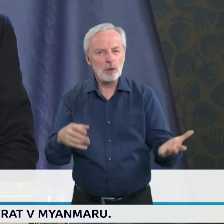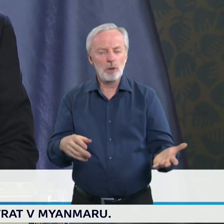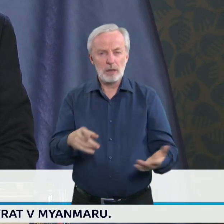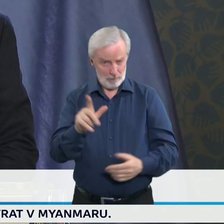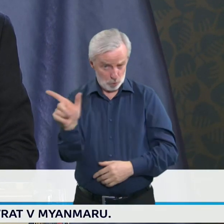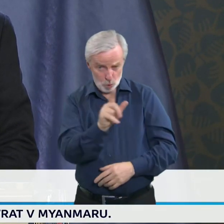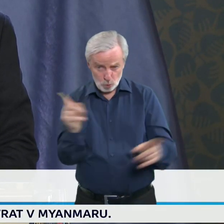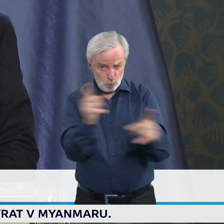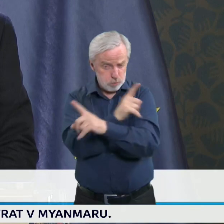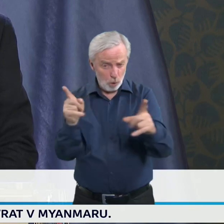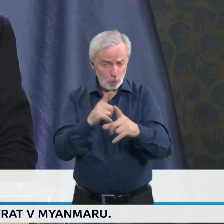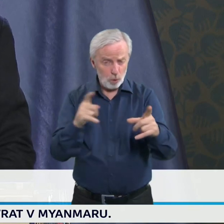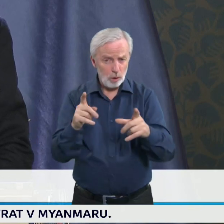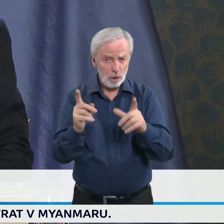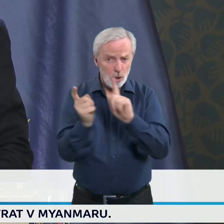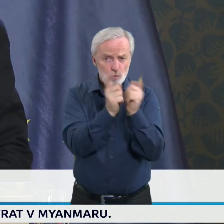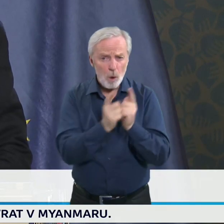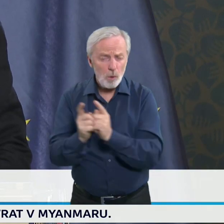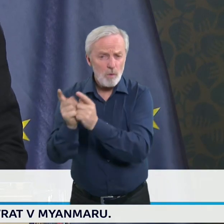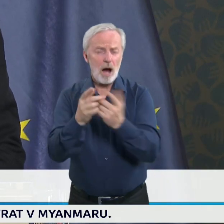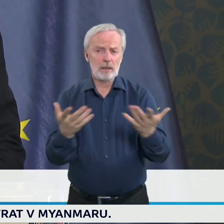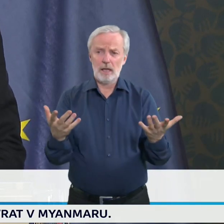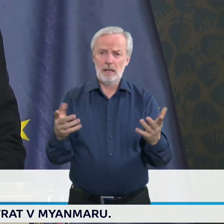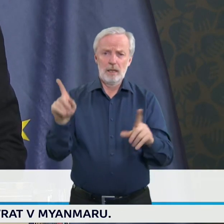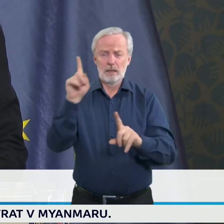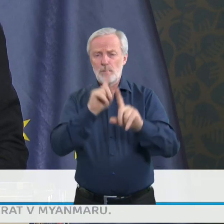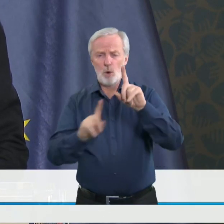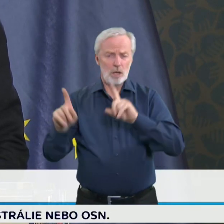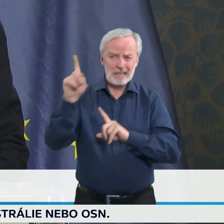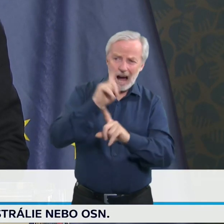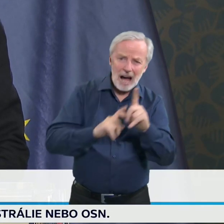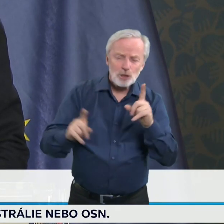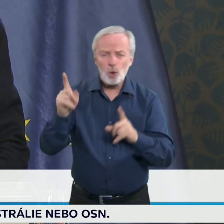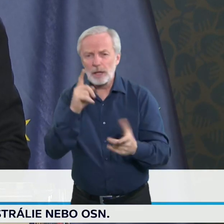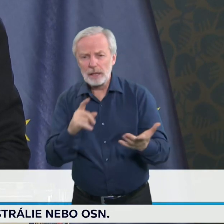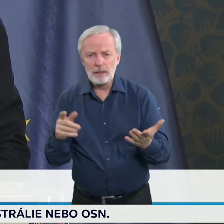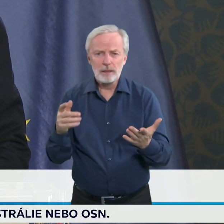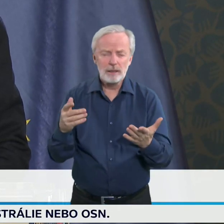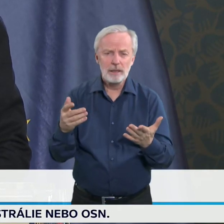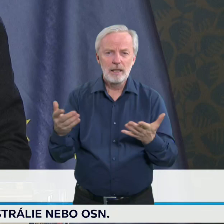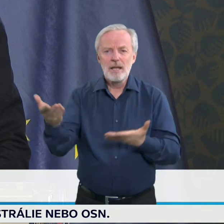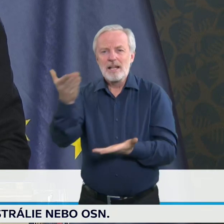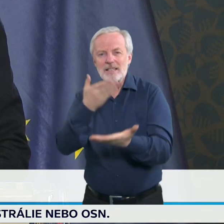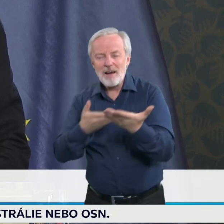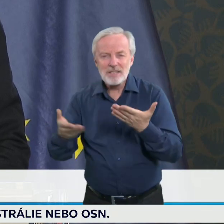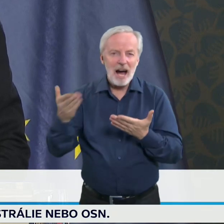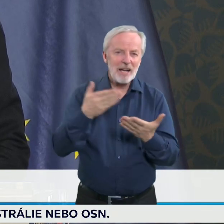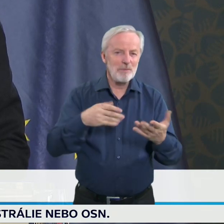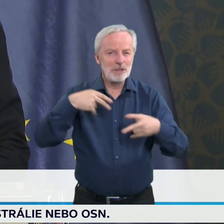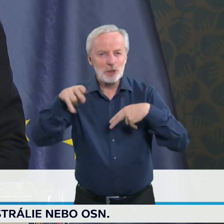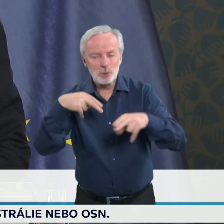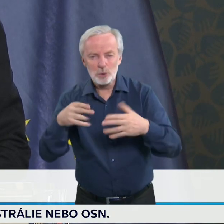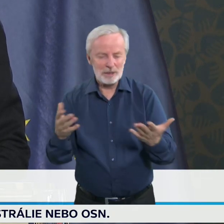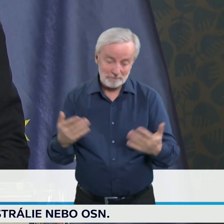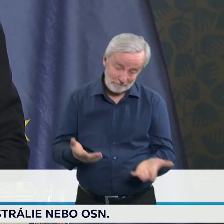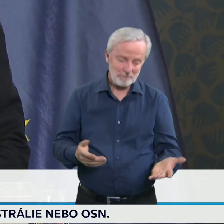ty názory, které budou vycházet s tým způsobem od odborníku, byly řečeno z jedněch úst. A poslední dotaz